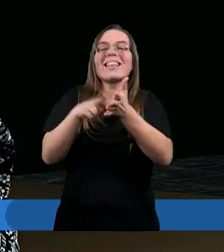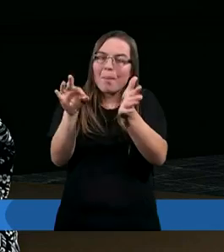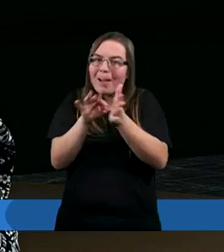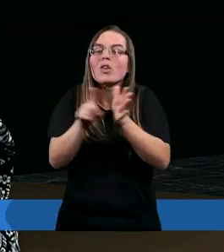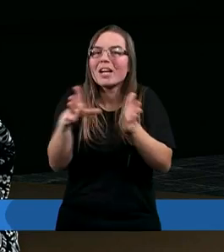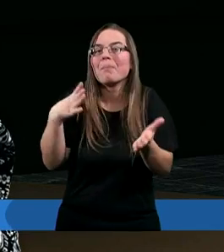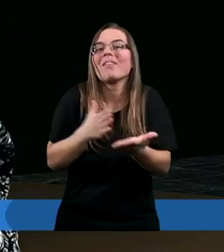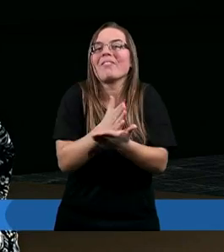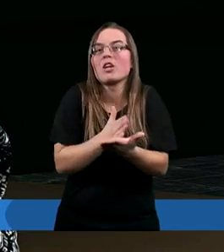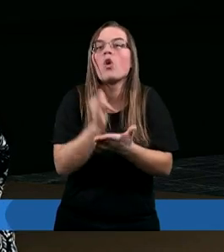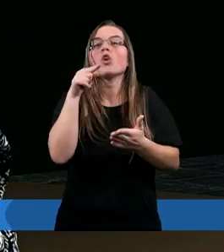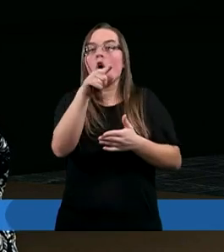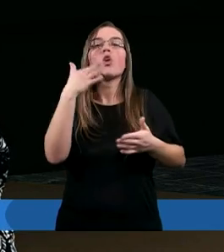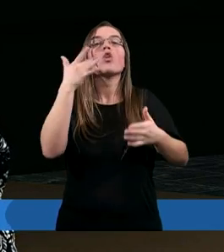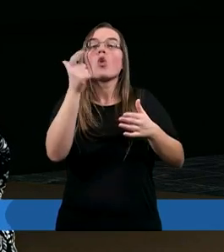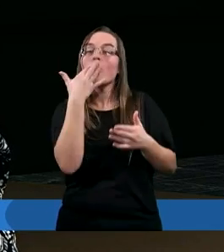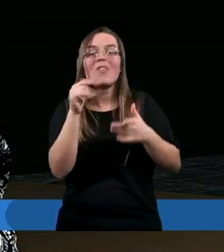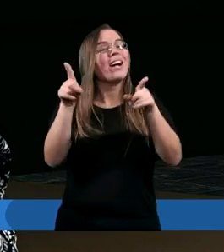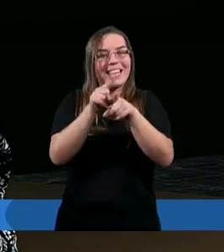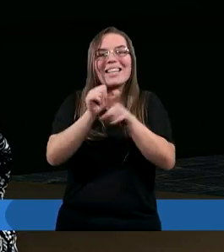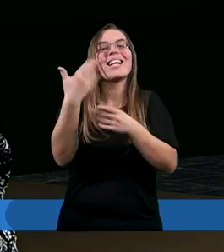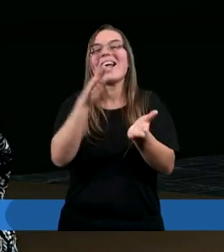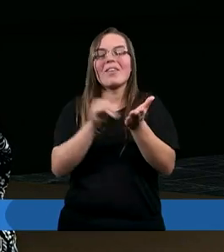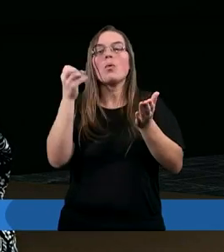wierzącymi i to, co oni mówią, jest niezwykle mądre.